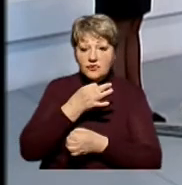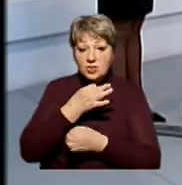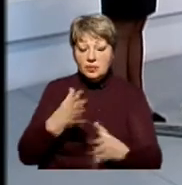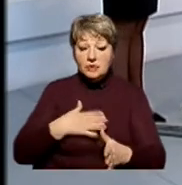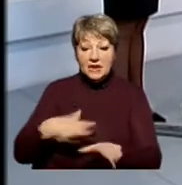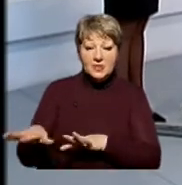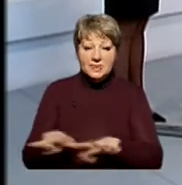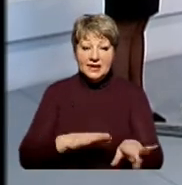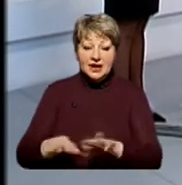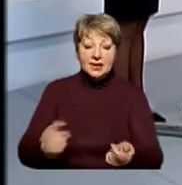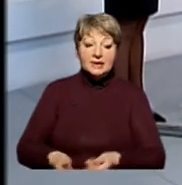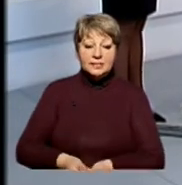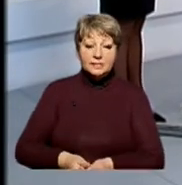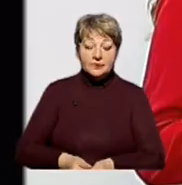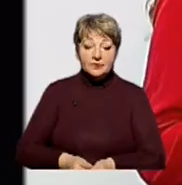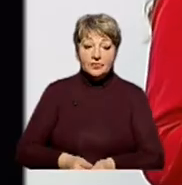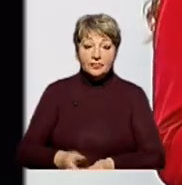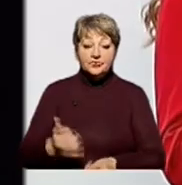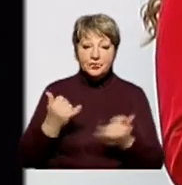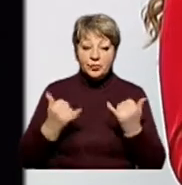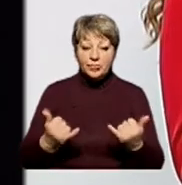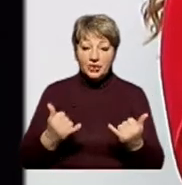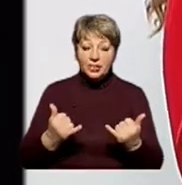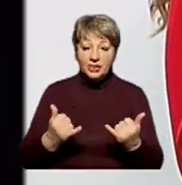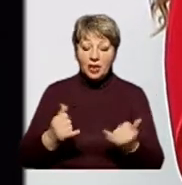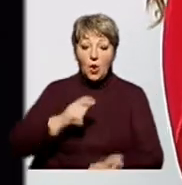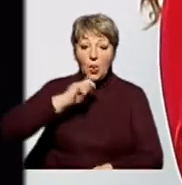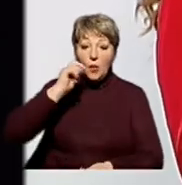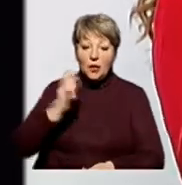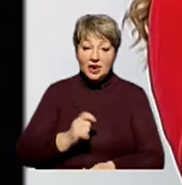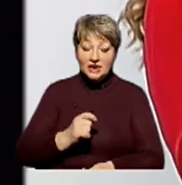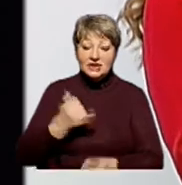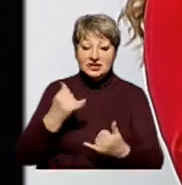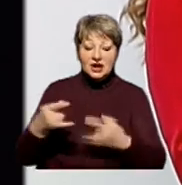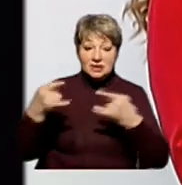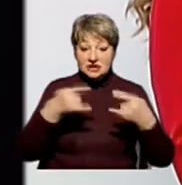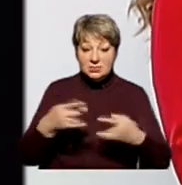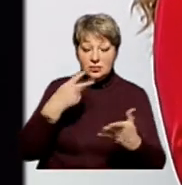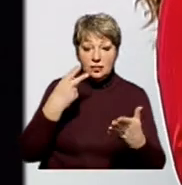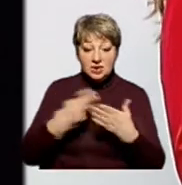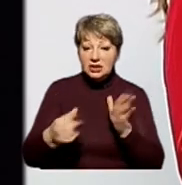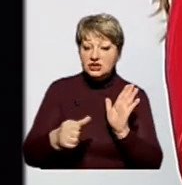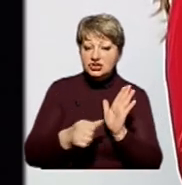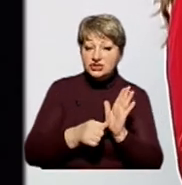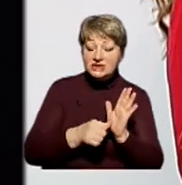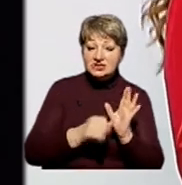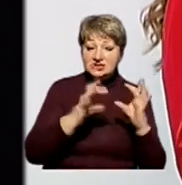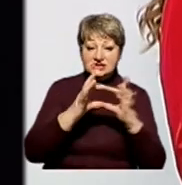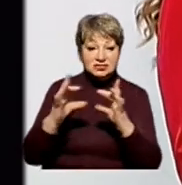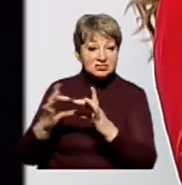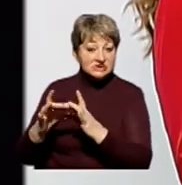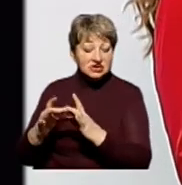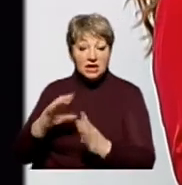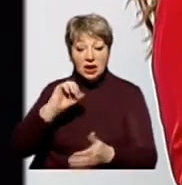діяльності. На черзі у нас виклики України. Зараз на екрані ви побачите 6 кіл. Під